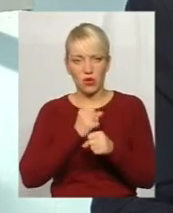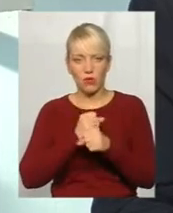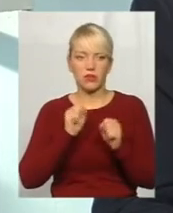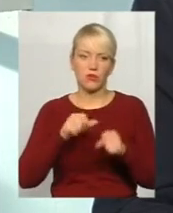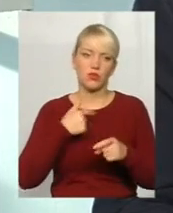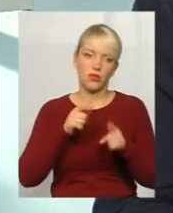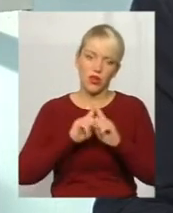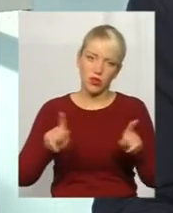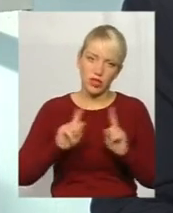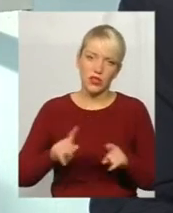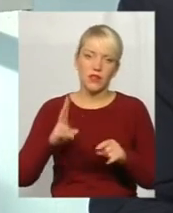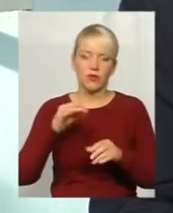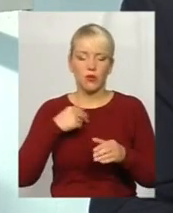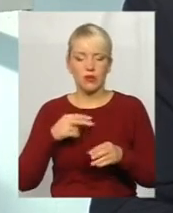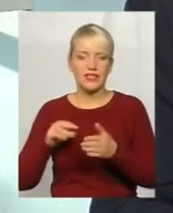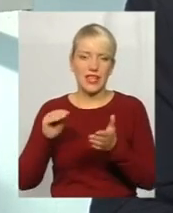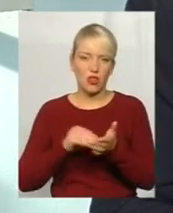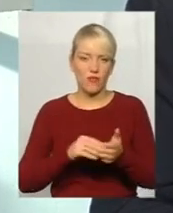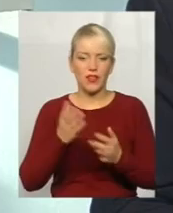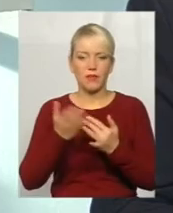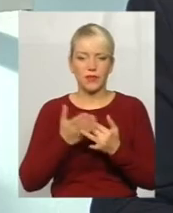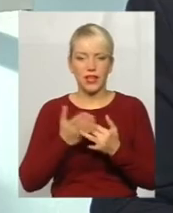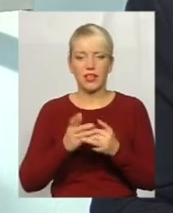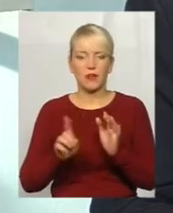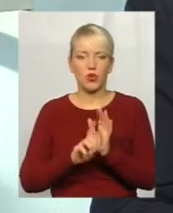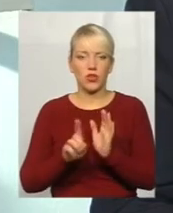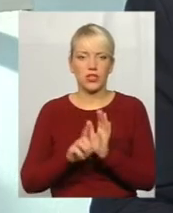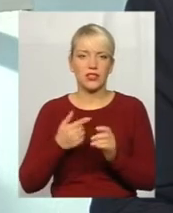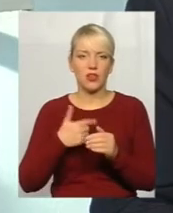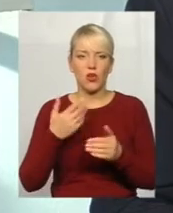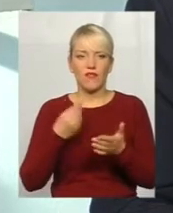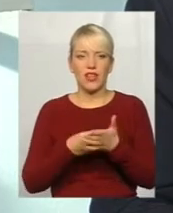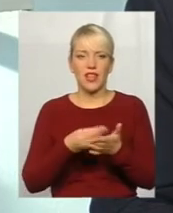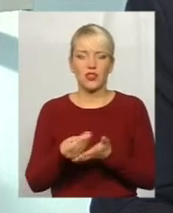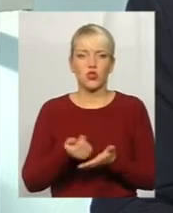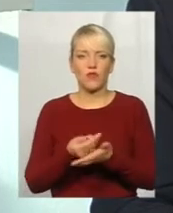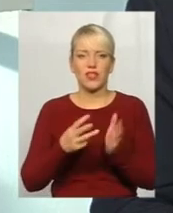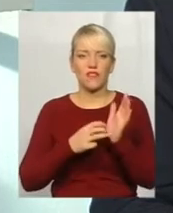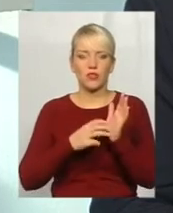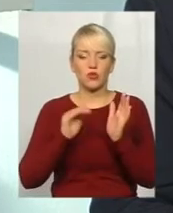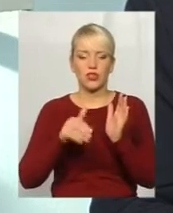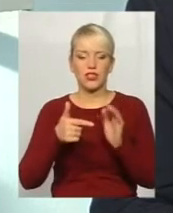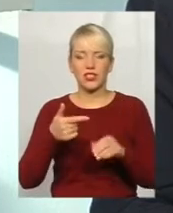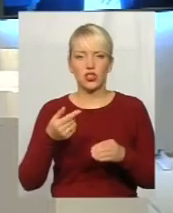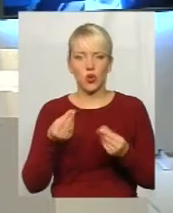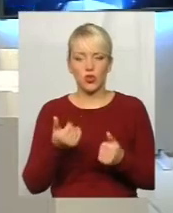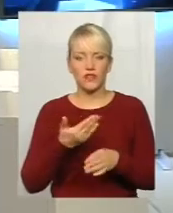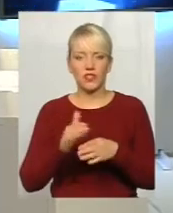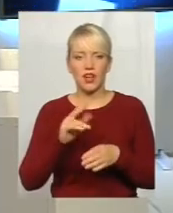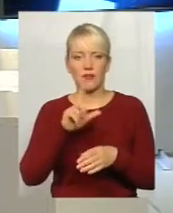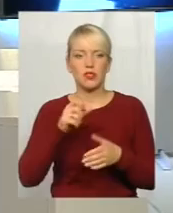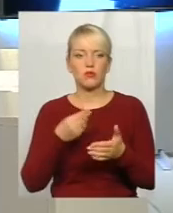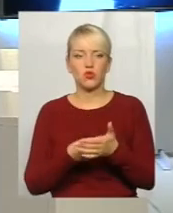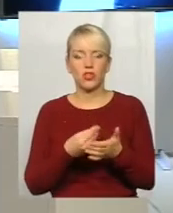неординарно, але ми встановили пільовий приїзд. Ми виходимо сьогодні на фінансування біля 800 тисяч коштів, виділяємо з бюджета, щоб